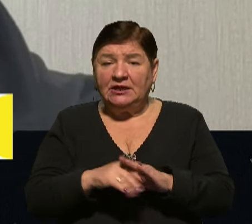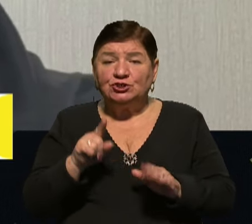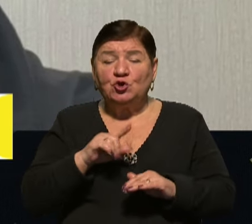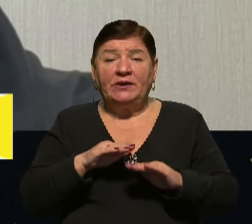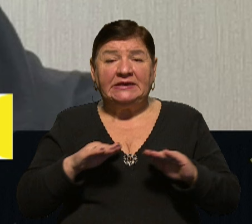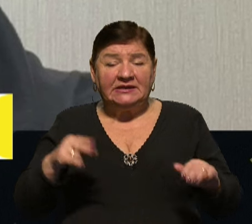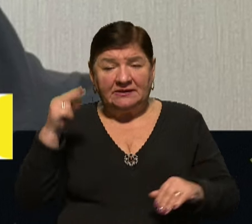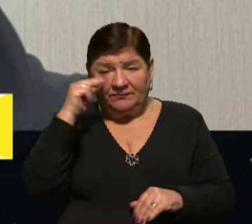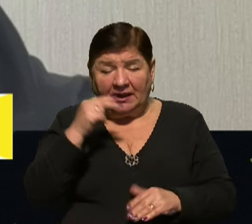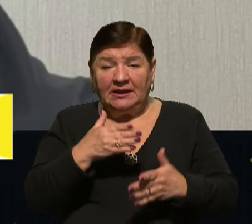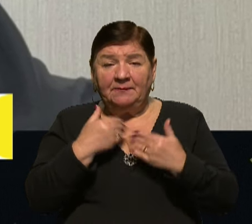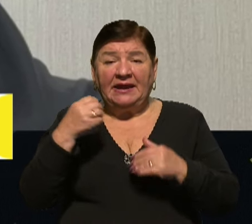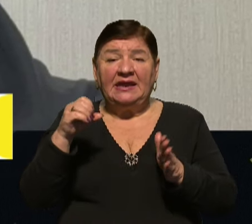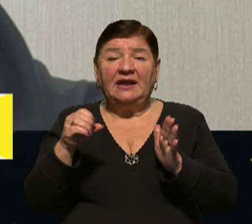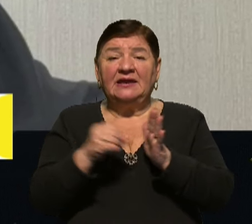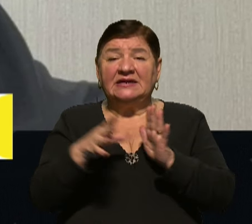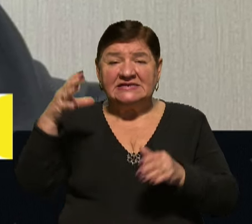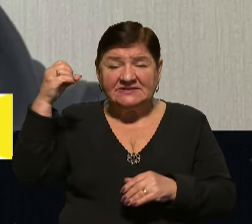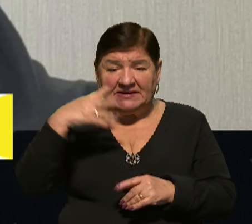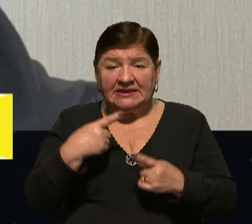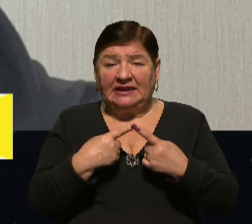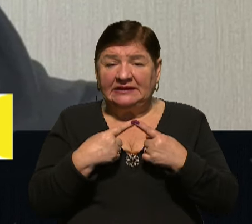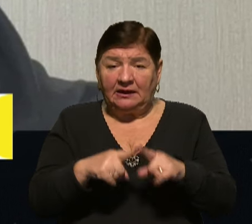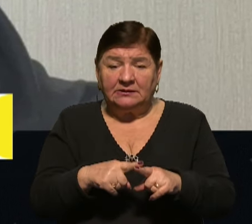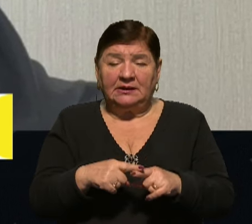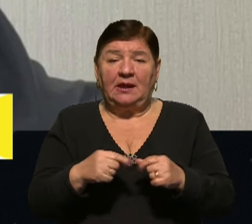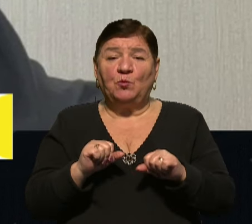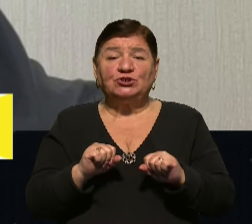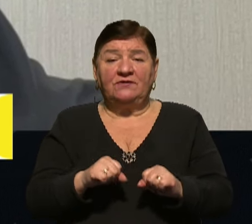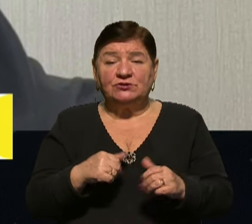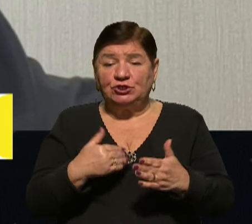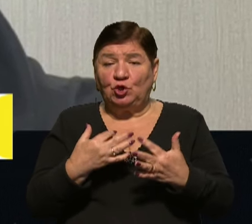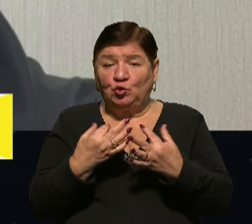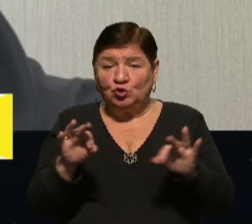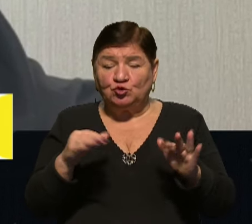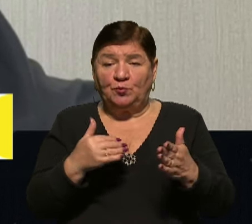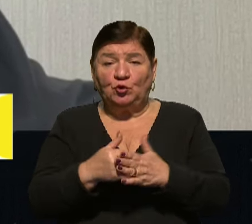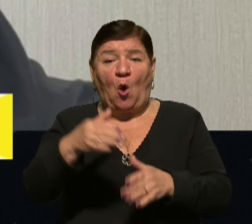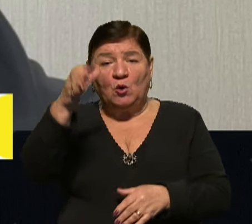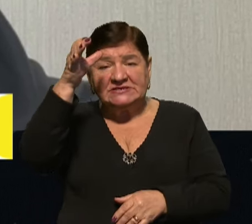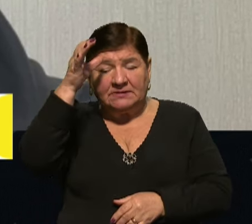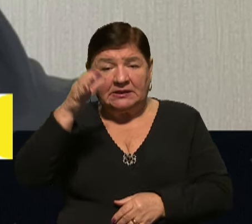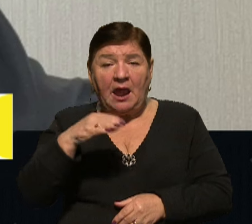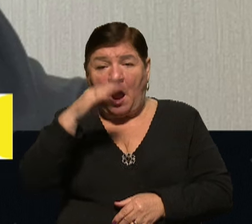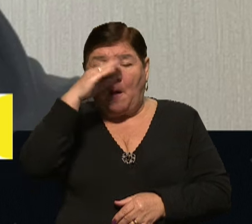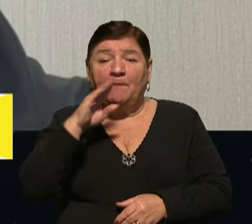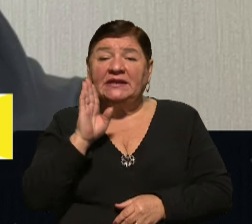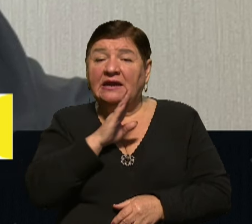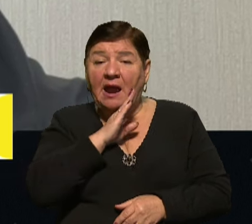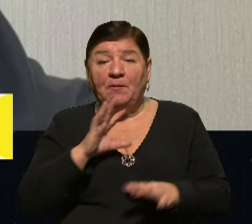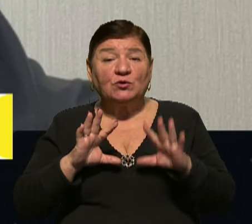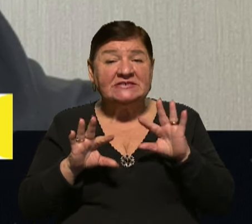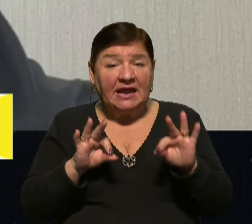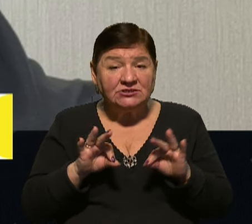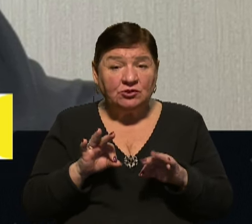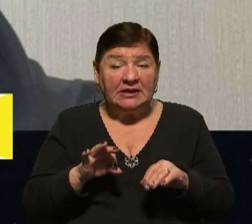через відсутність електроенергії, техніки, можливості доступу до освіти. Батькам роз'яснюють, що